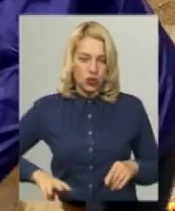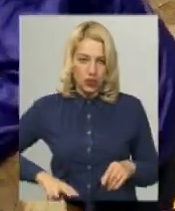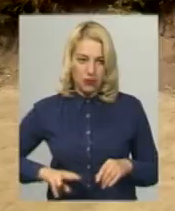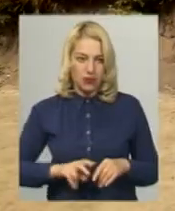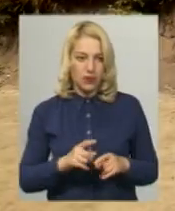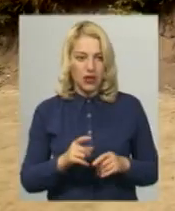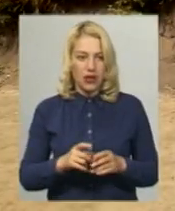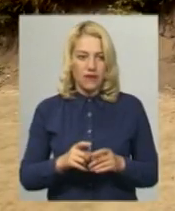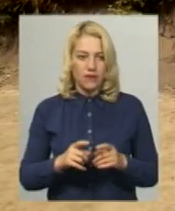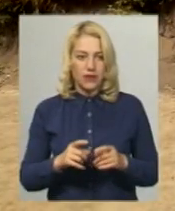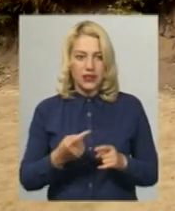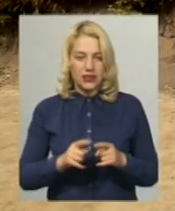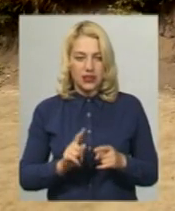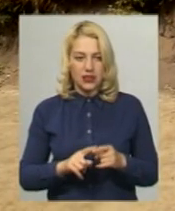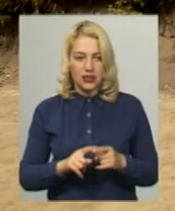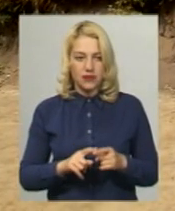Межибіж.